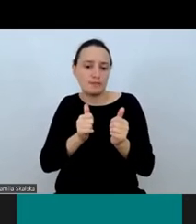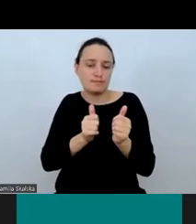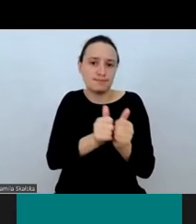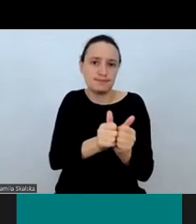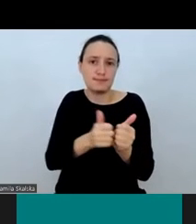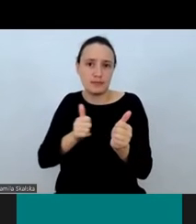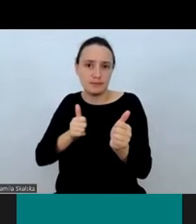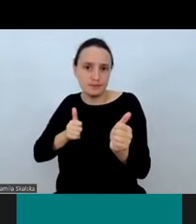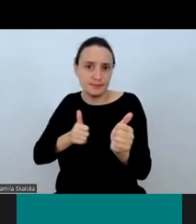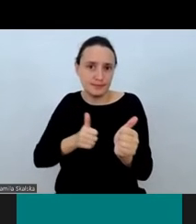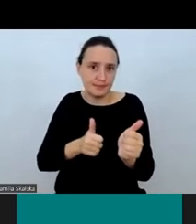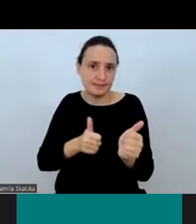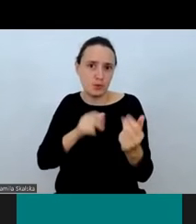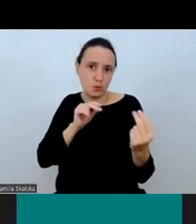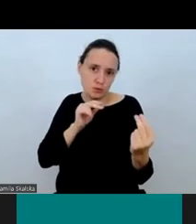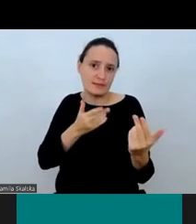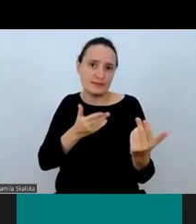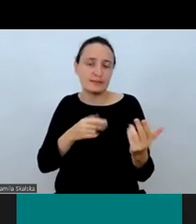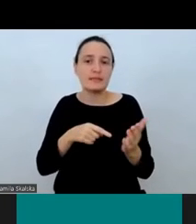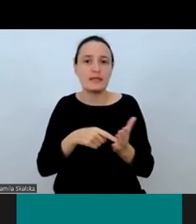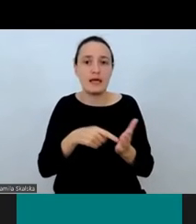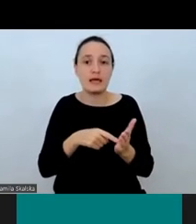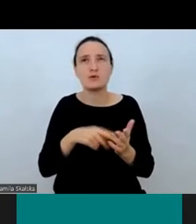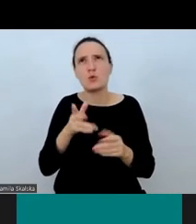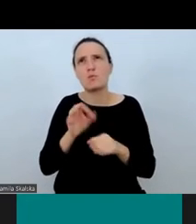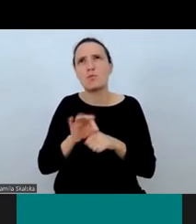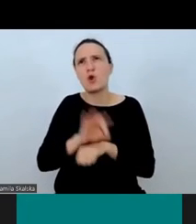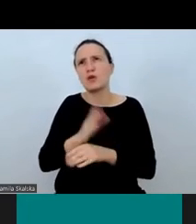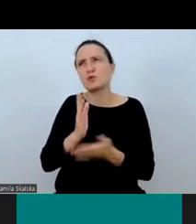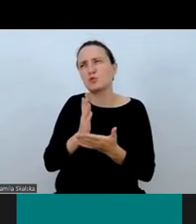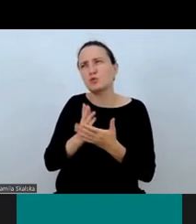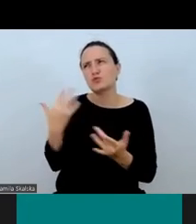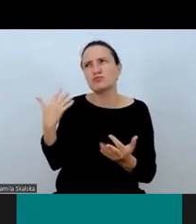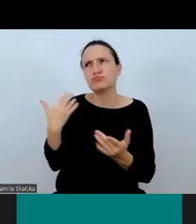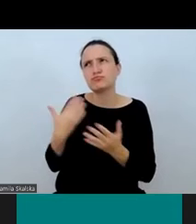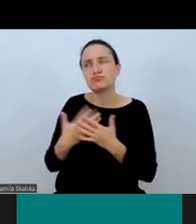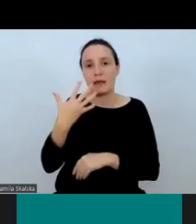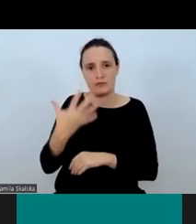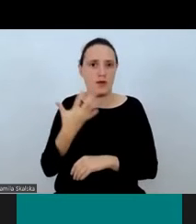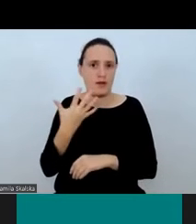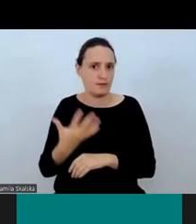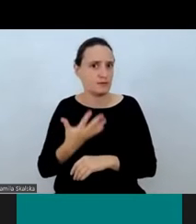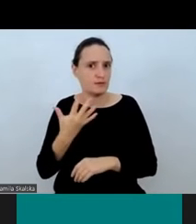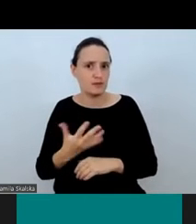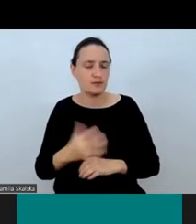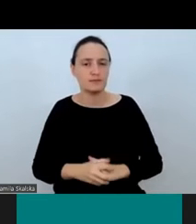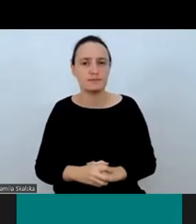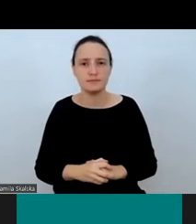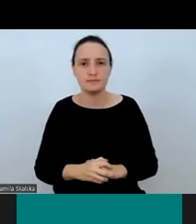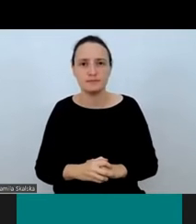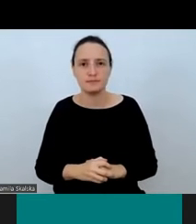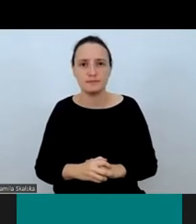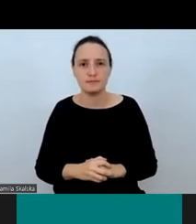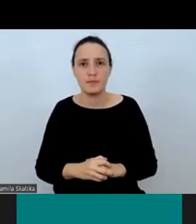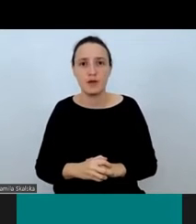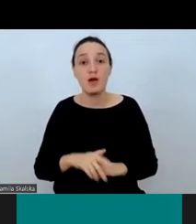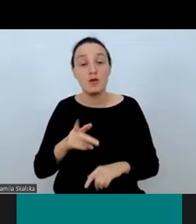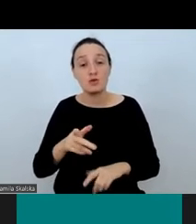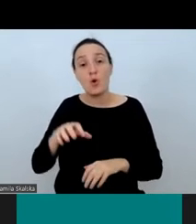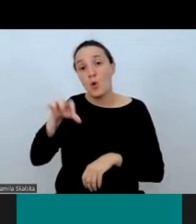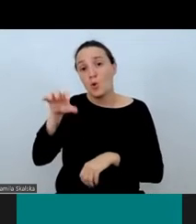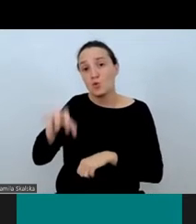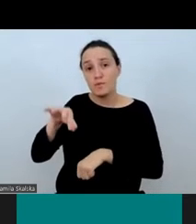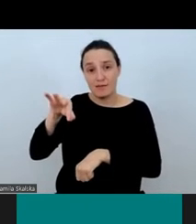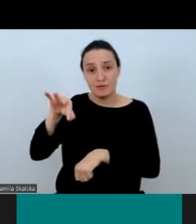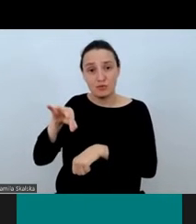Trwa on już od pięciu lat. Doktoranci wkrótce